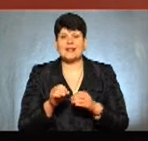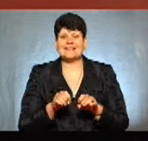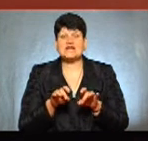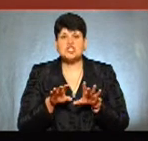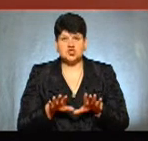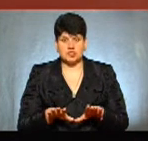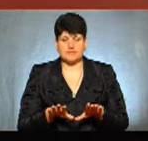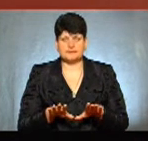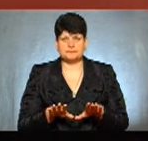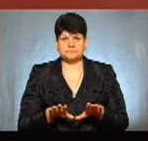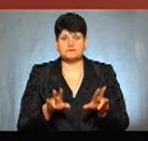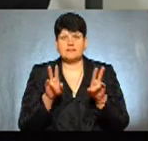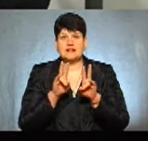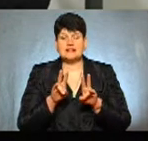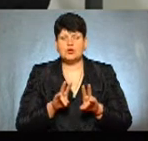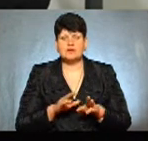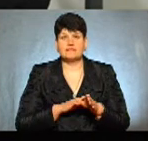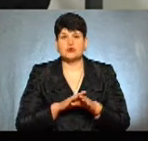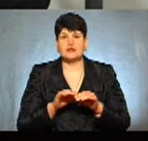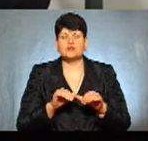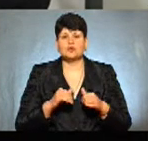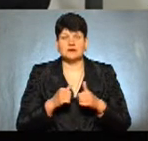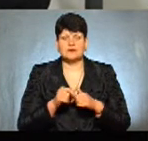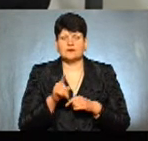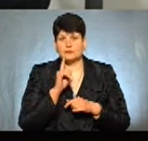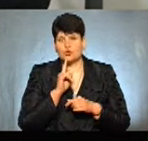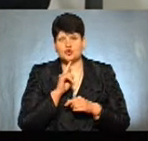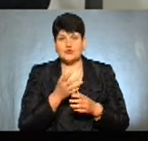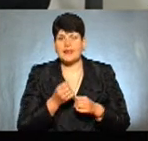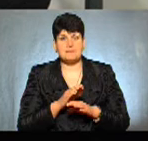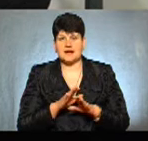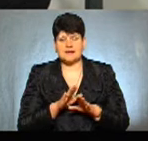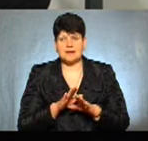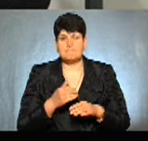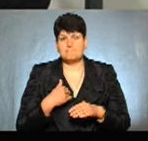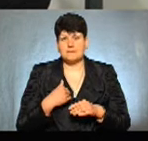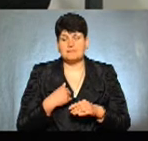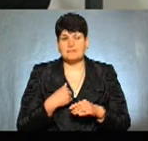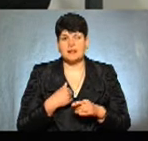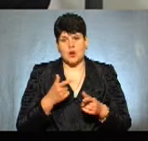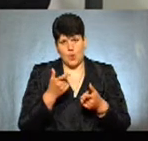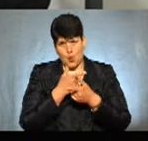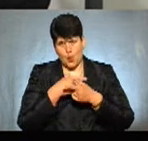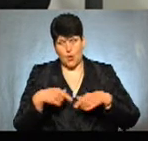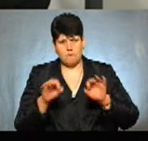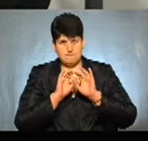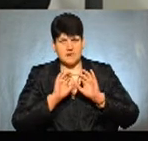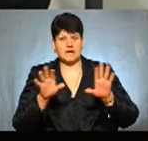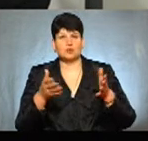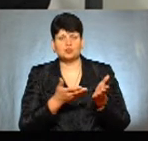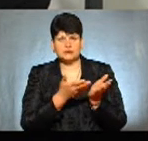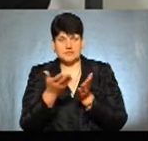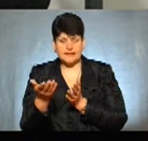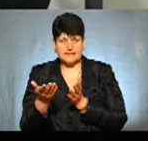на розгляд виконавчого комітету. Він поки ще не прийнято, тому що ми оприлюднили дані типи